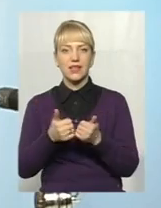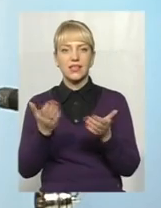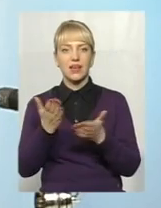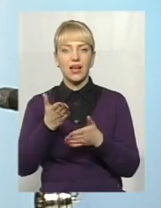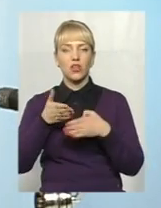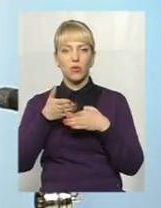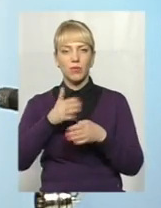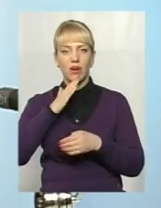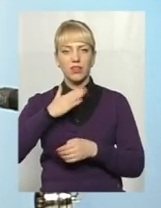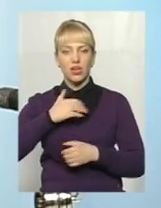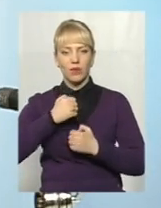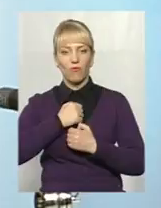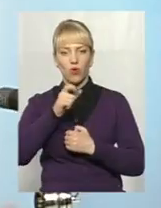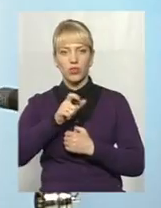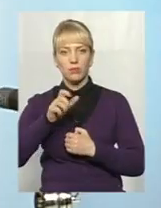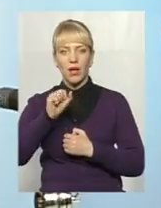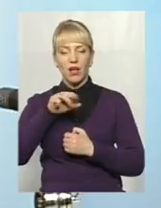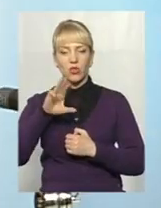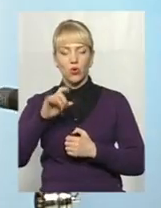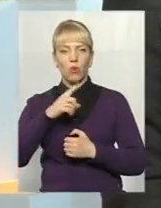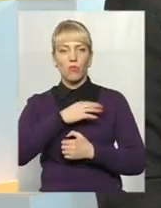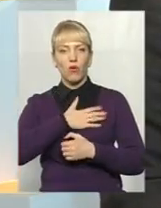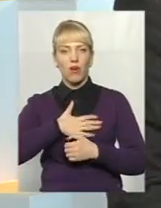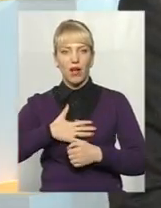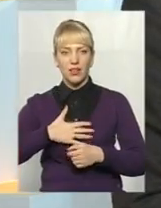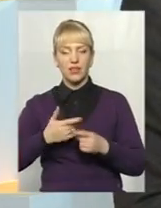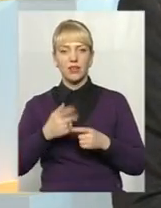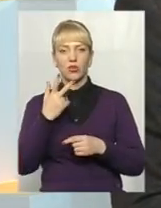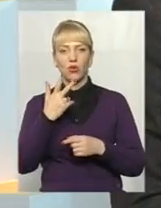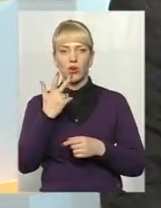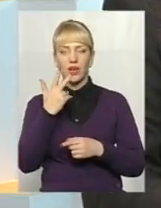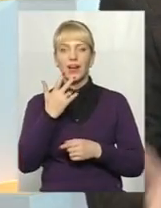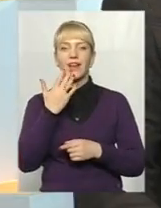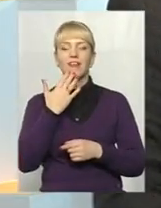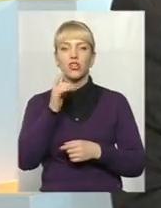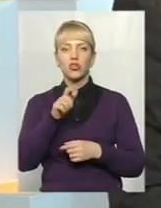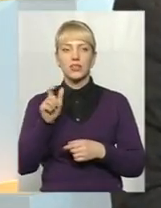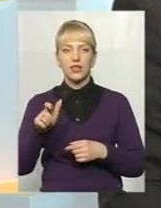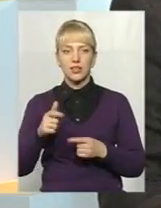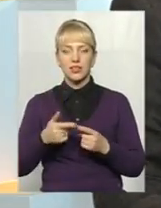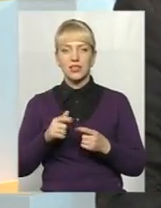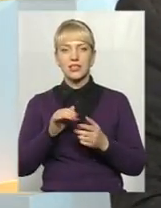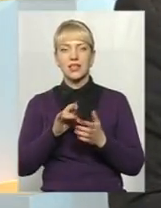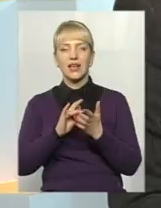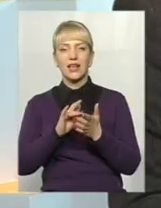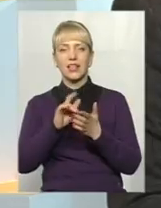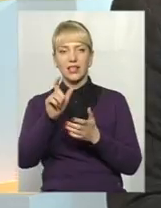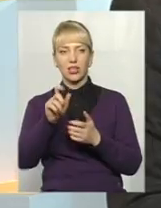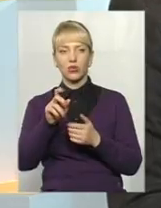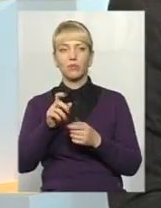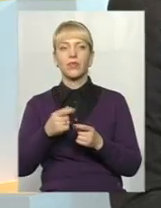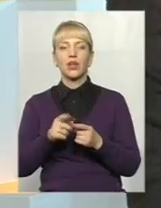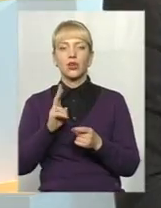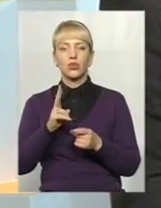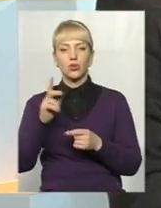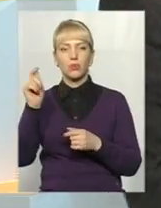і тільки поранені. Вони до нас приїхали троє іноземців з гідом, зрозуміло, з тих, хто їх запрошував.